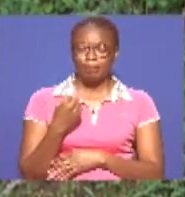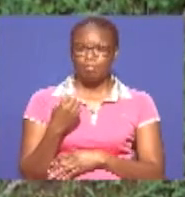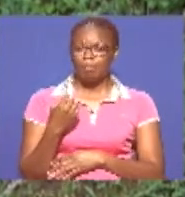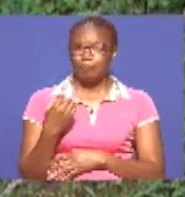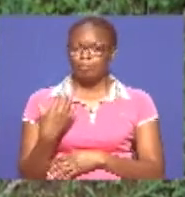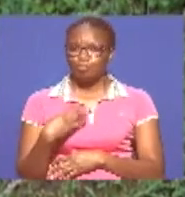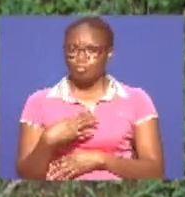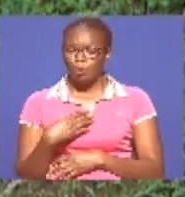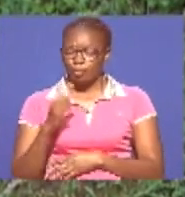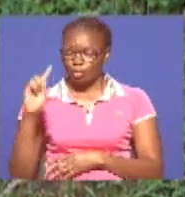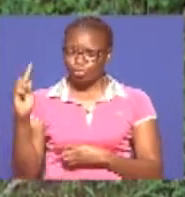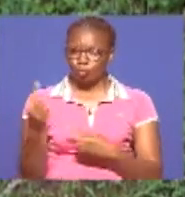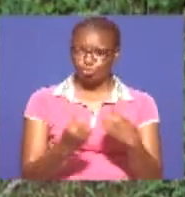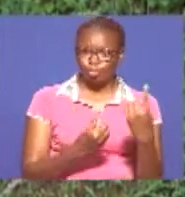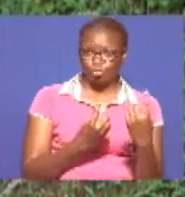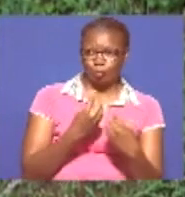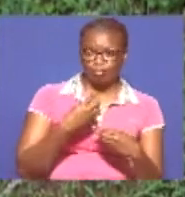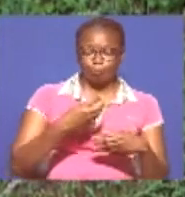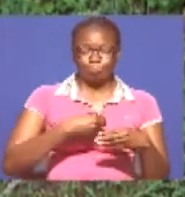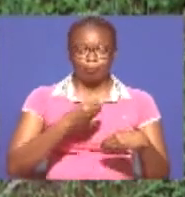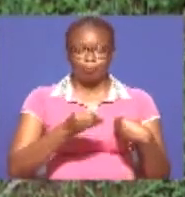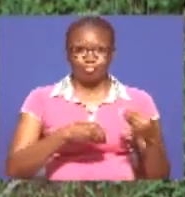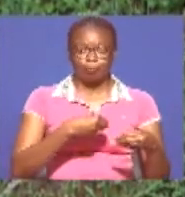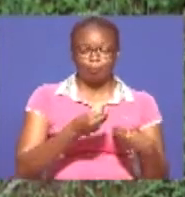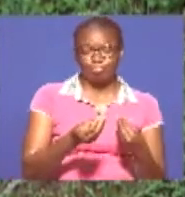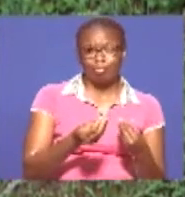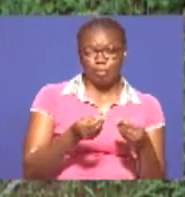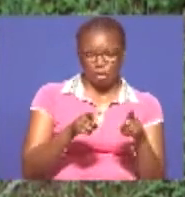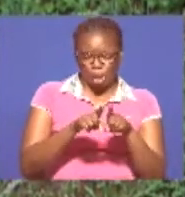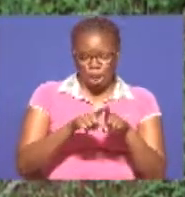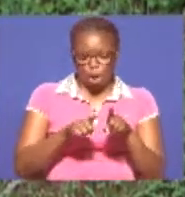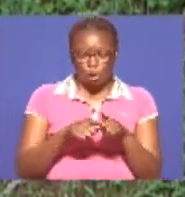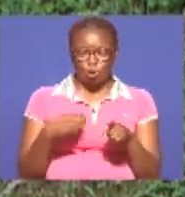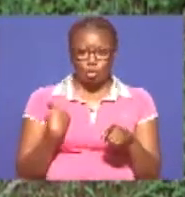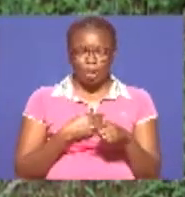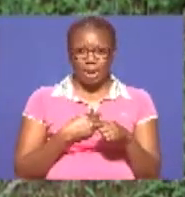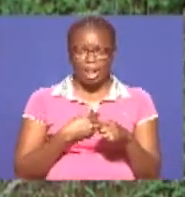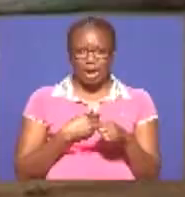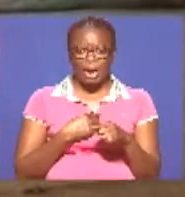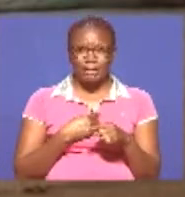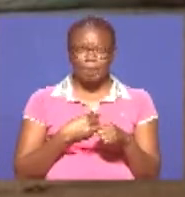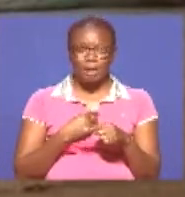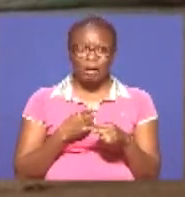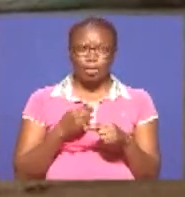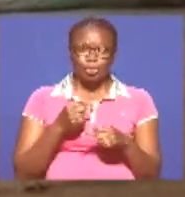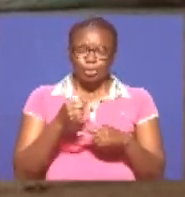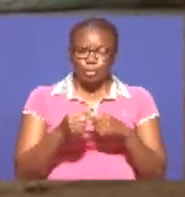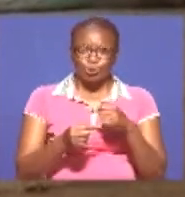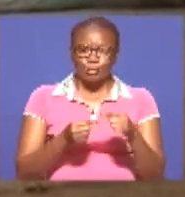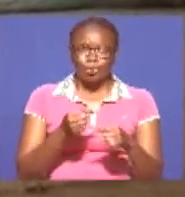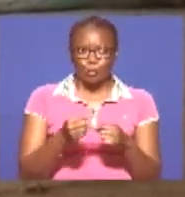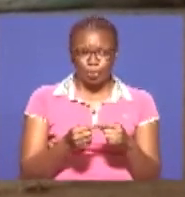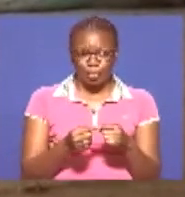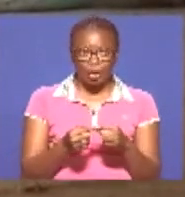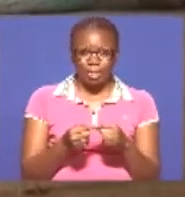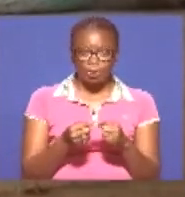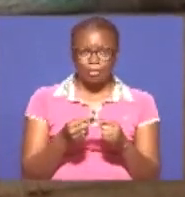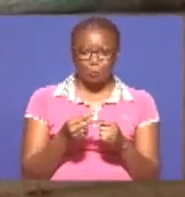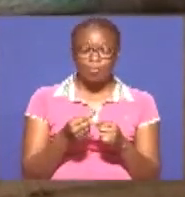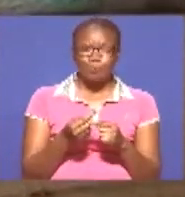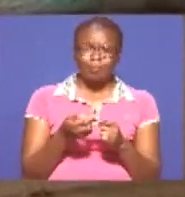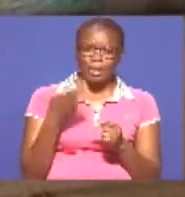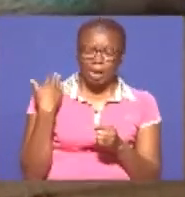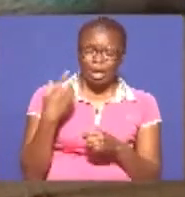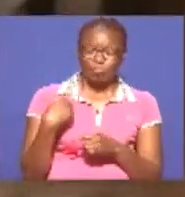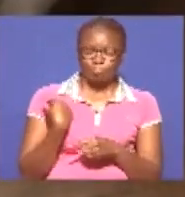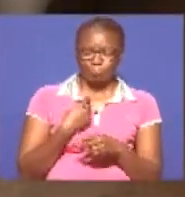Wenye wameweza kutununulia ngurue na kujiendeleza kidogo Kama vile nilifesema hapo mbele ni tulianza na ngurue